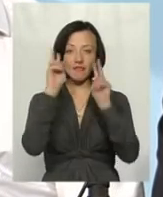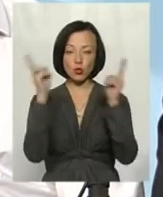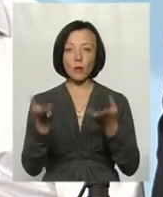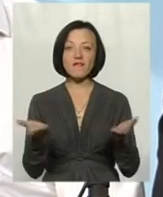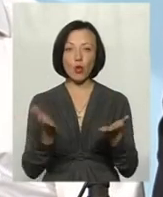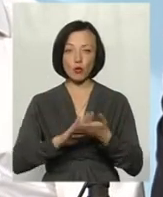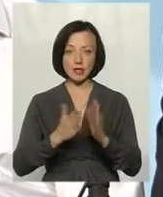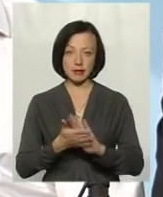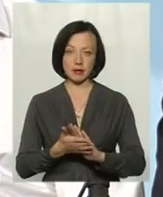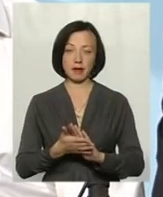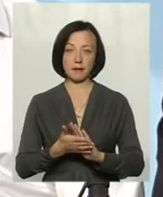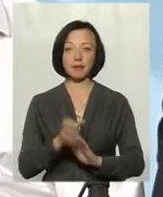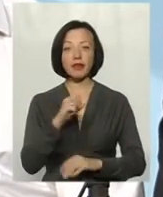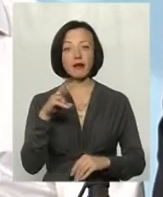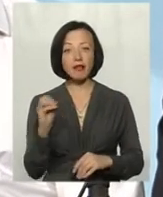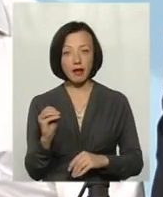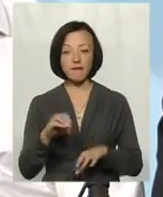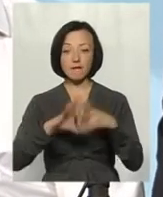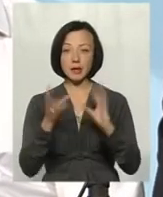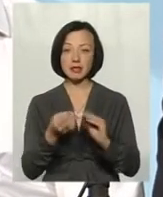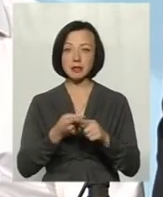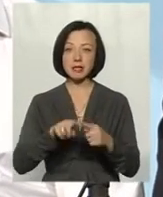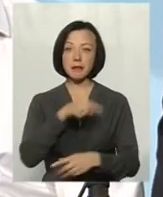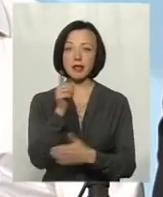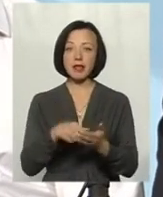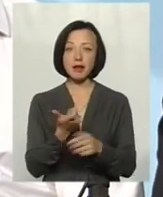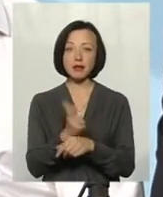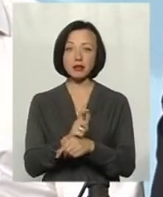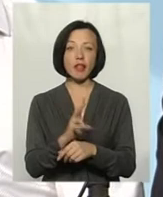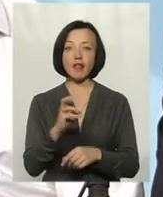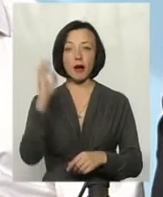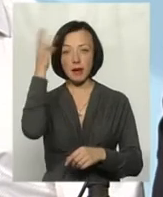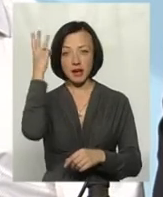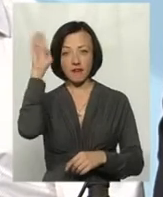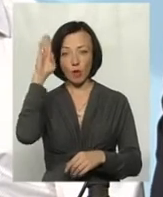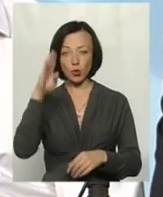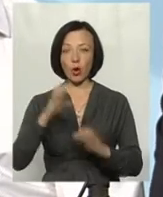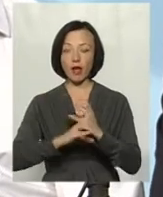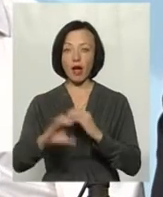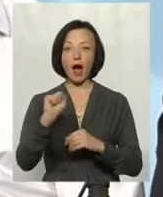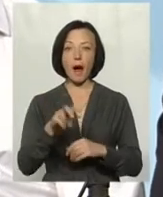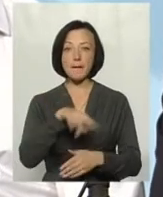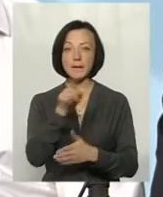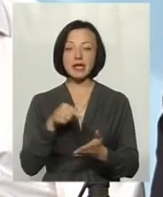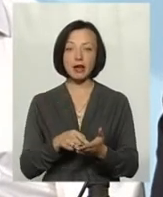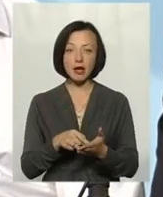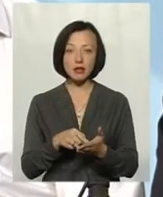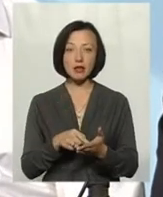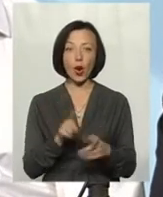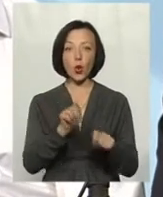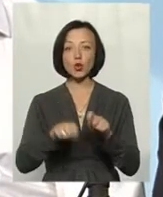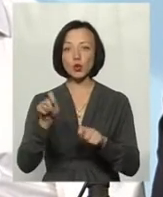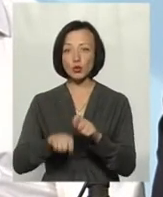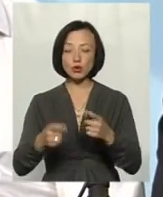якому вони стані. Але, в принципі, це питання більше не Хмельницького до канала, а питання тих відповідних